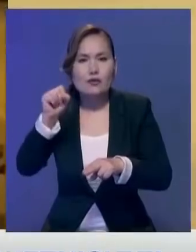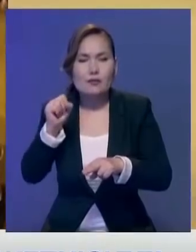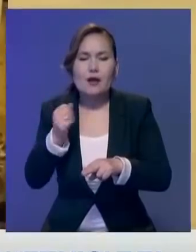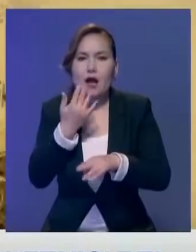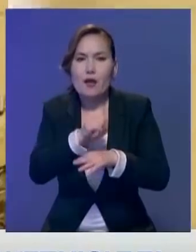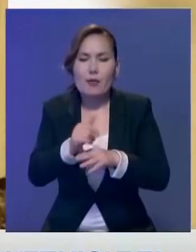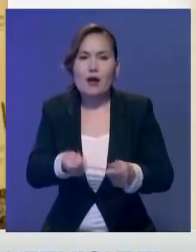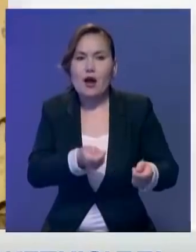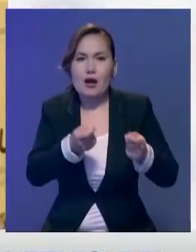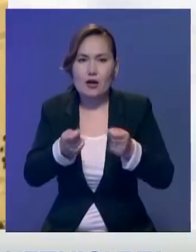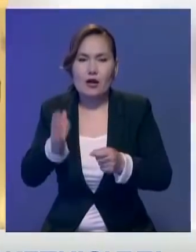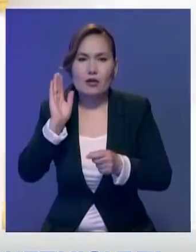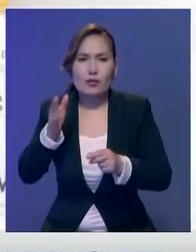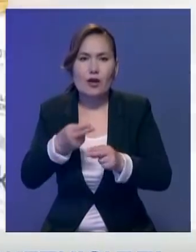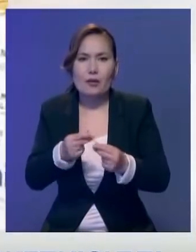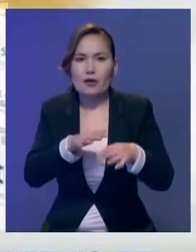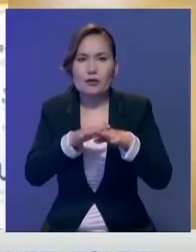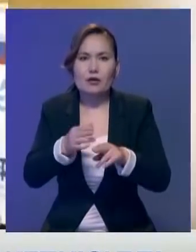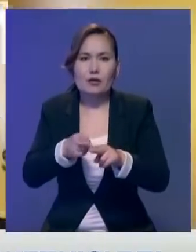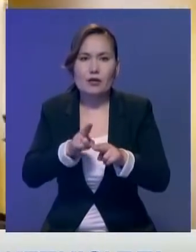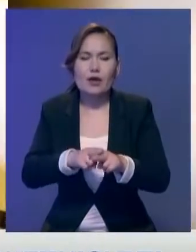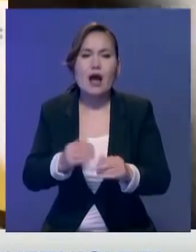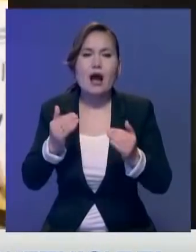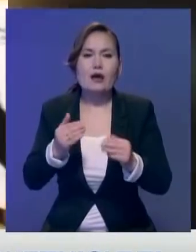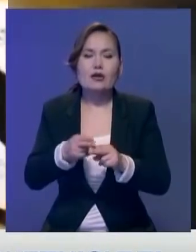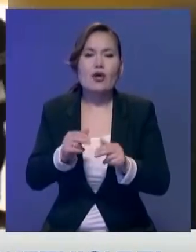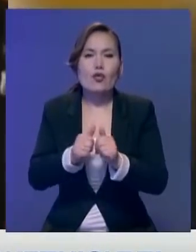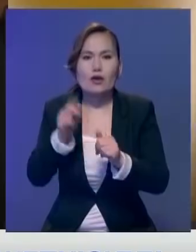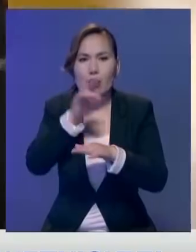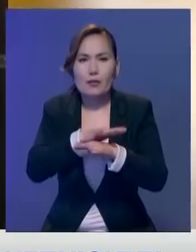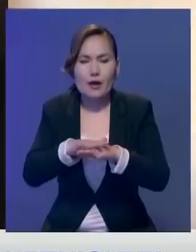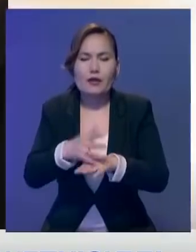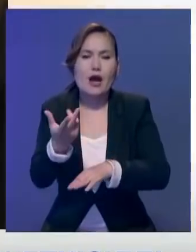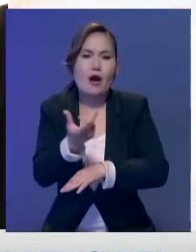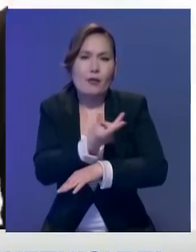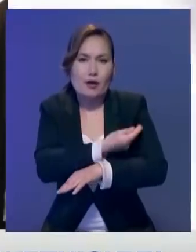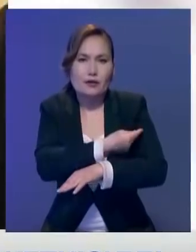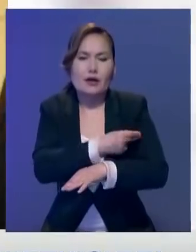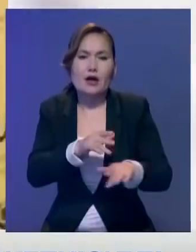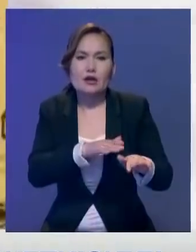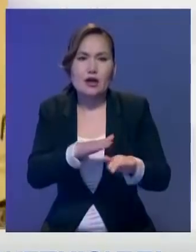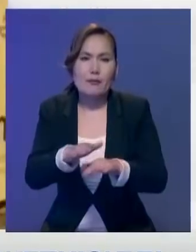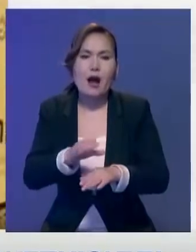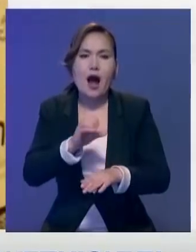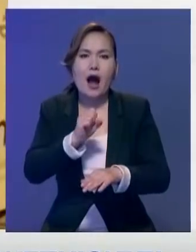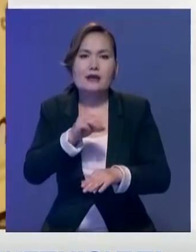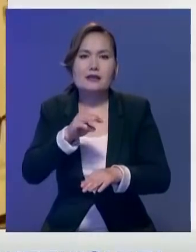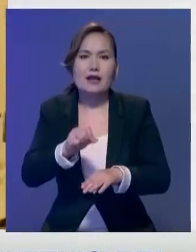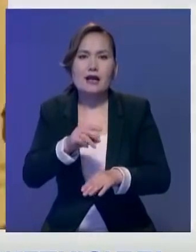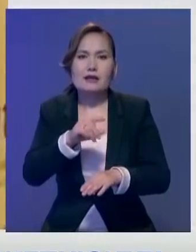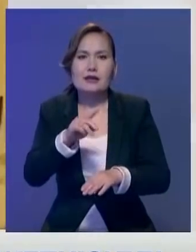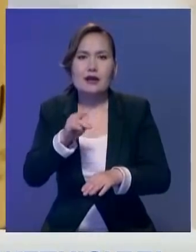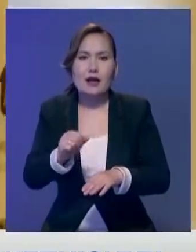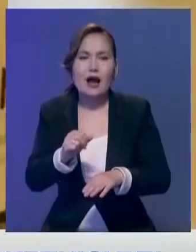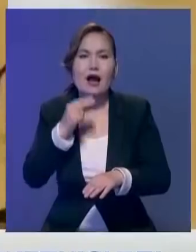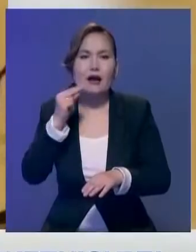кәсіпкер әлішер ұсманық қаржыландырған. Әтеге тугерек қазір өрші ел жаппай иммундаушы арасында Астразенека және